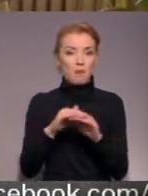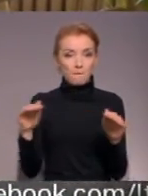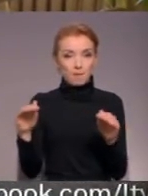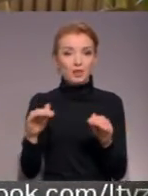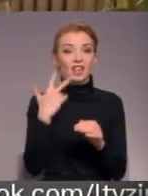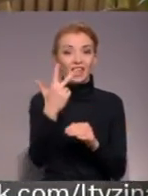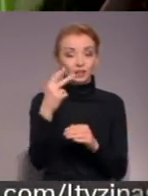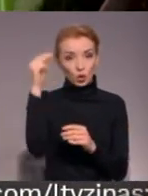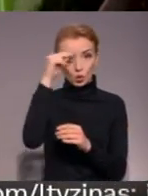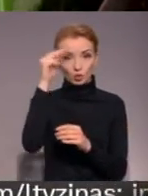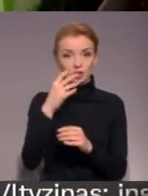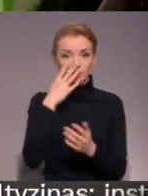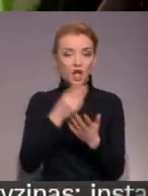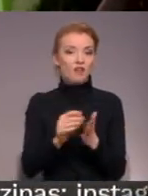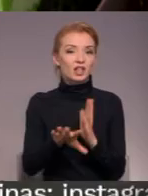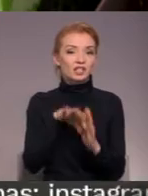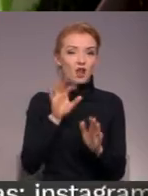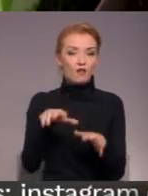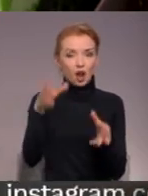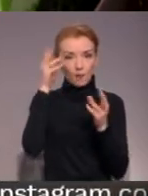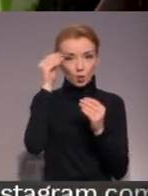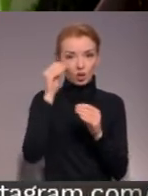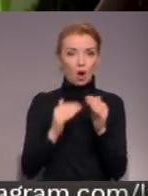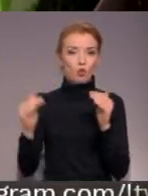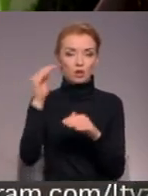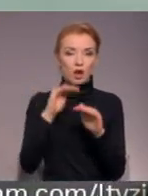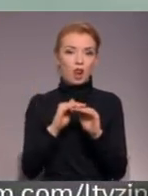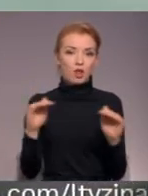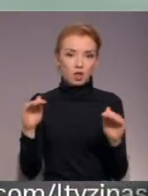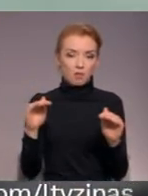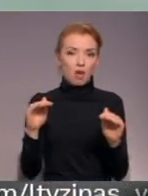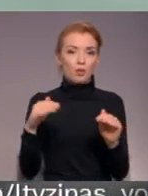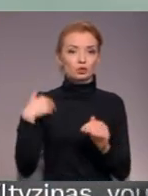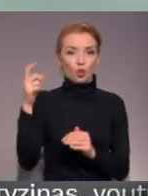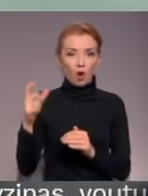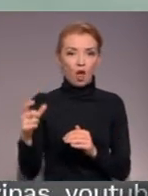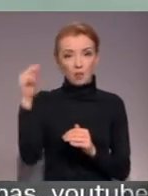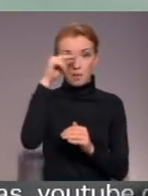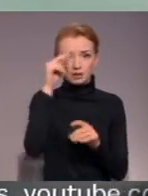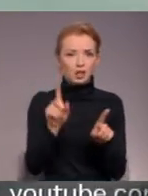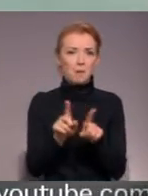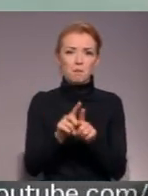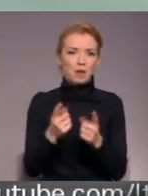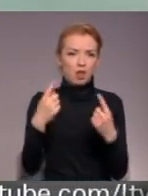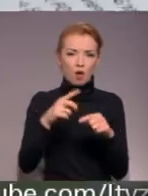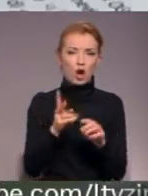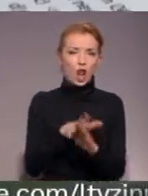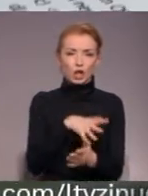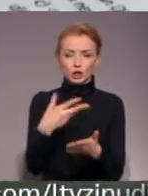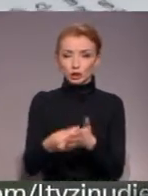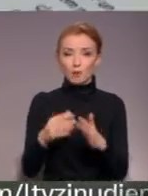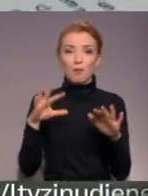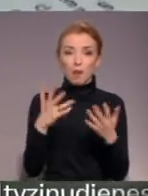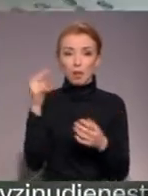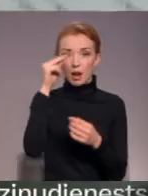kursus pēc savas izvēles audzēkņi varēs apgūt augstākajā līmenī. Skolēni mācībās pavadīs tik pat daudz laika kā līdz šim. Tikai